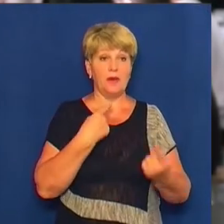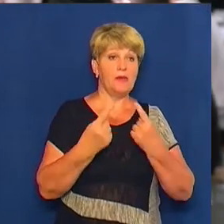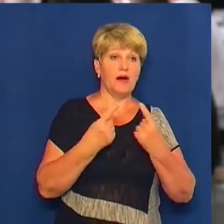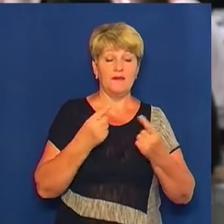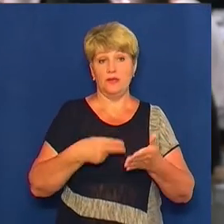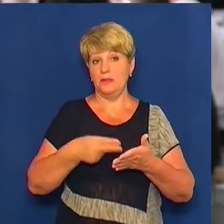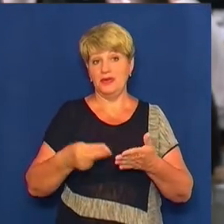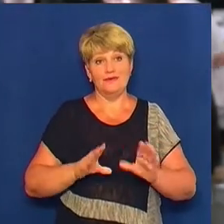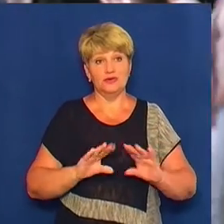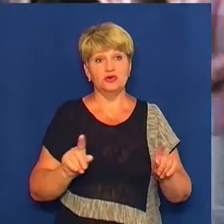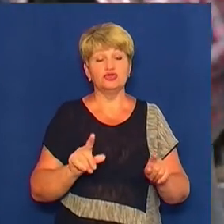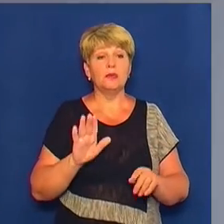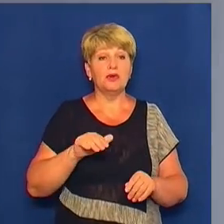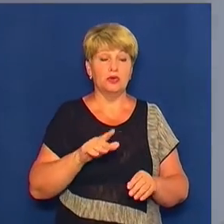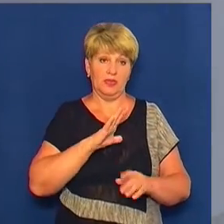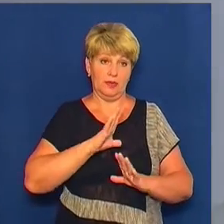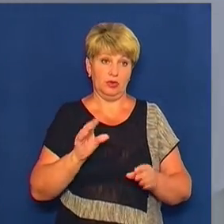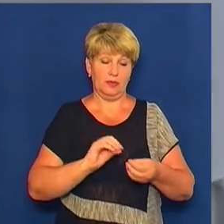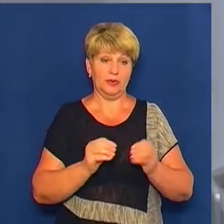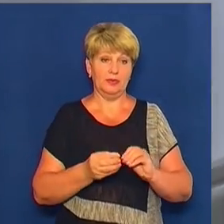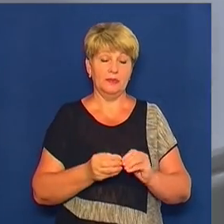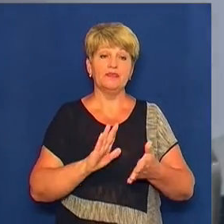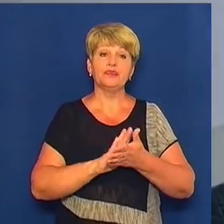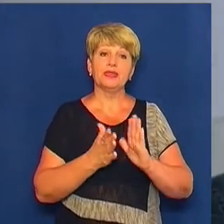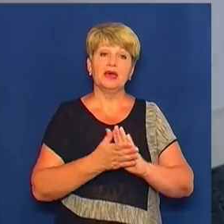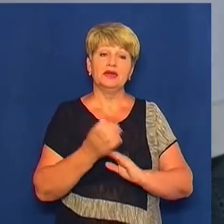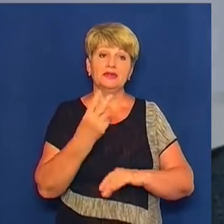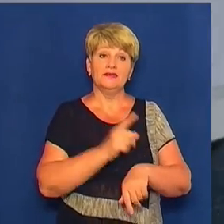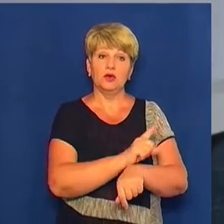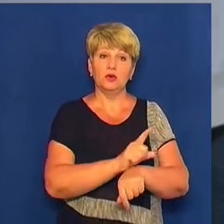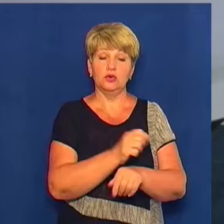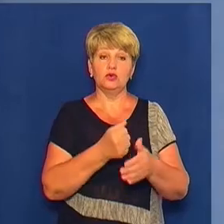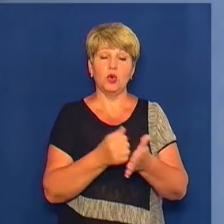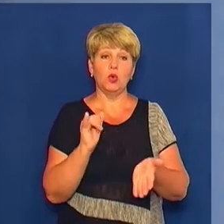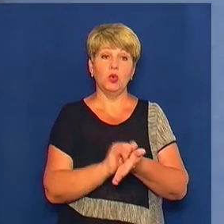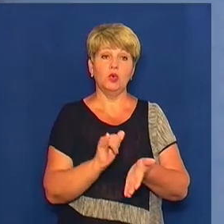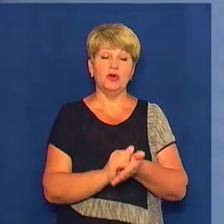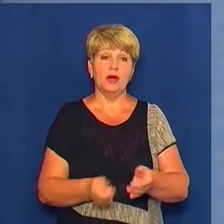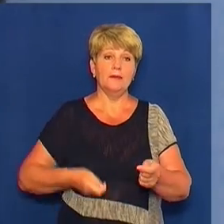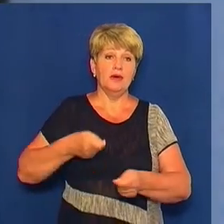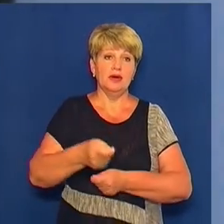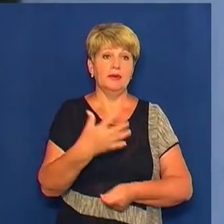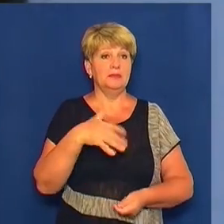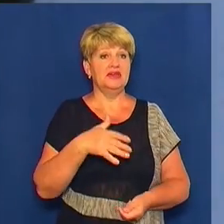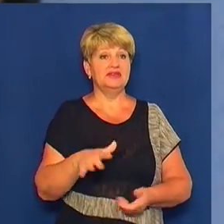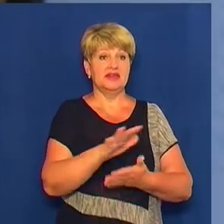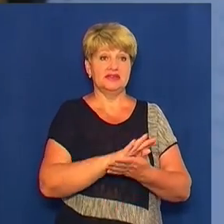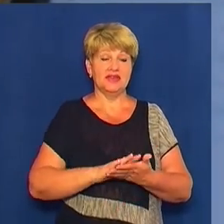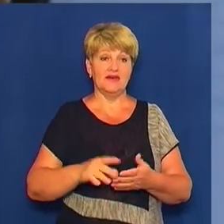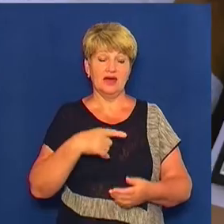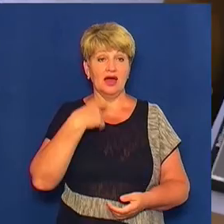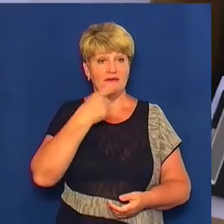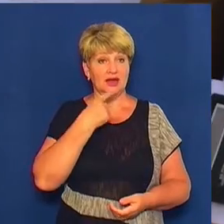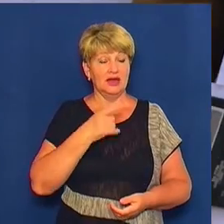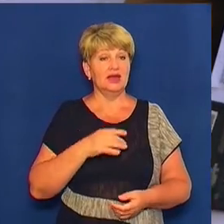все, щоб потім не було ніяких проблем. Станом на 12-ту годину до університету подали 50 заяв, каже відповідальний за